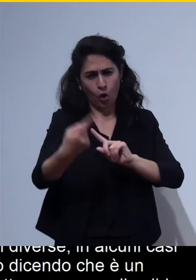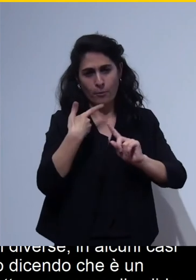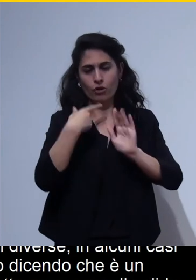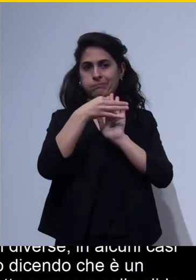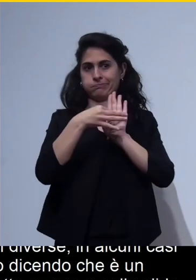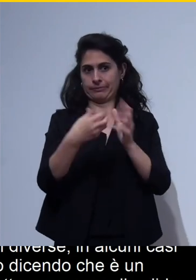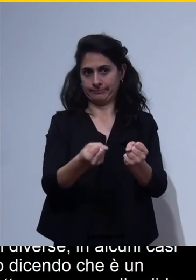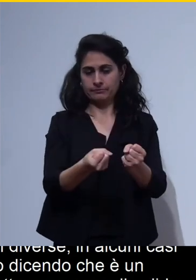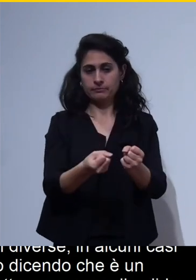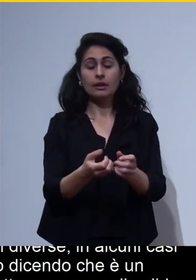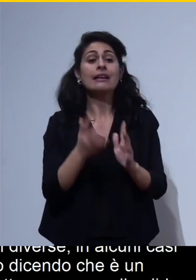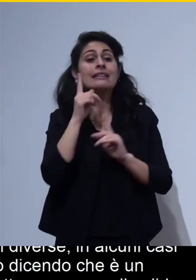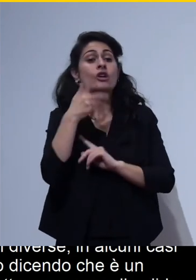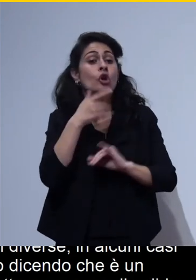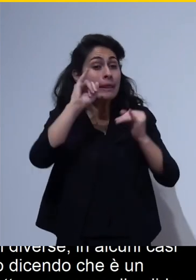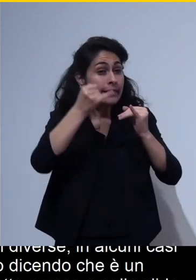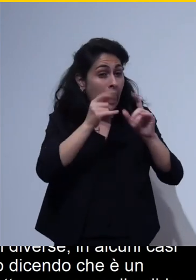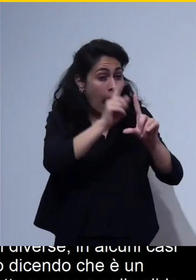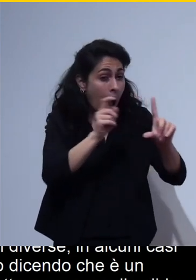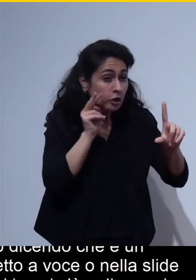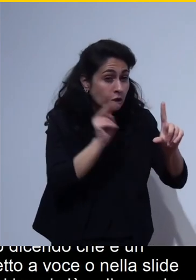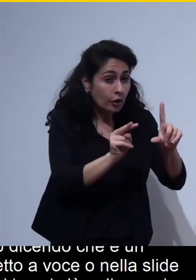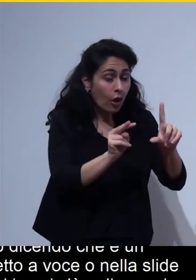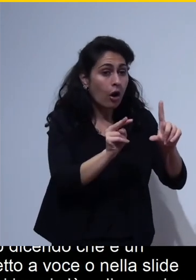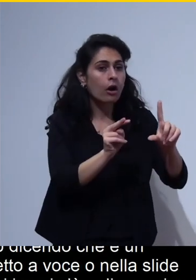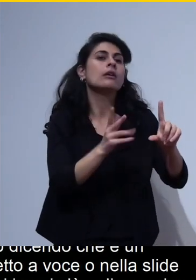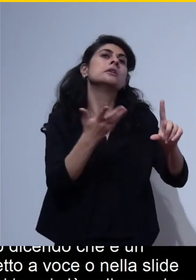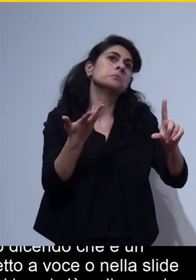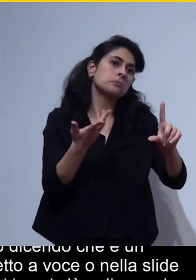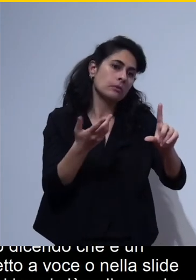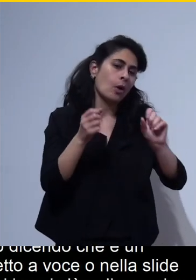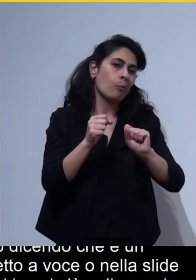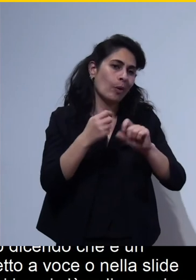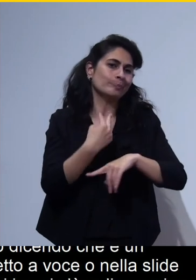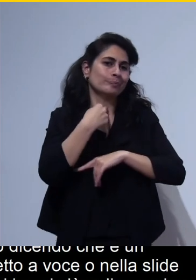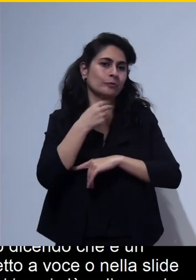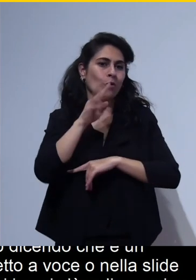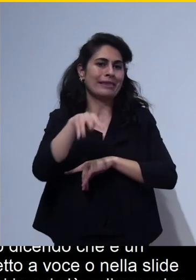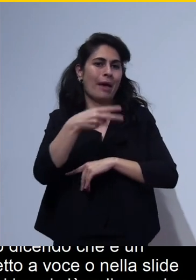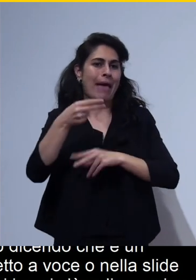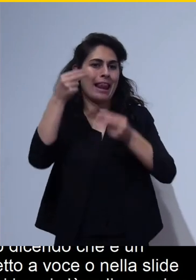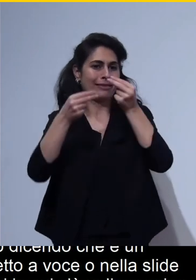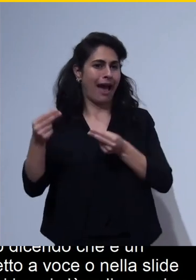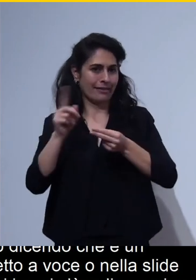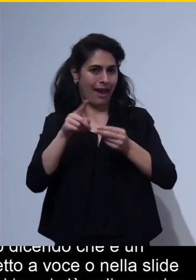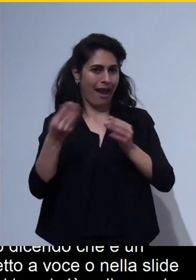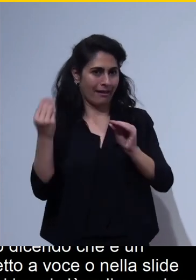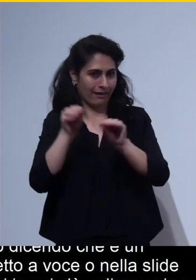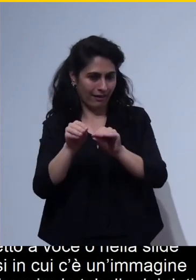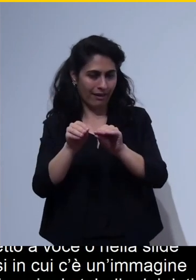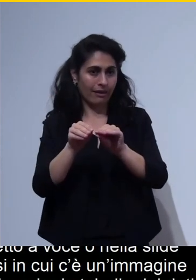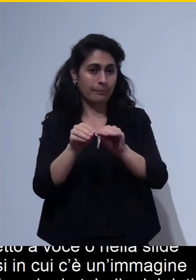da analizzare in dettaglio magari è necessario andare a inserire la tabella dei dati o un riferimento ai dati che